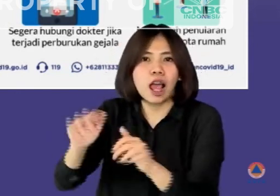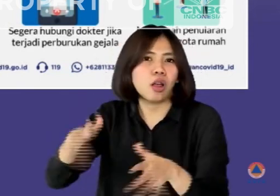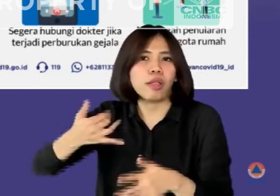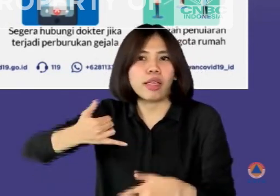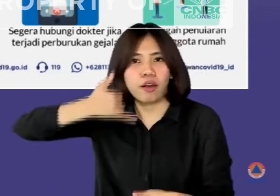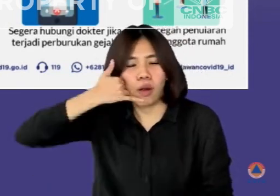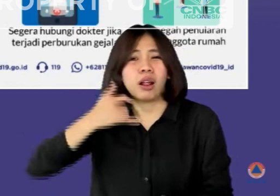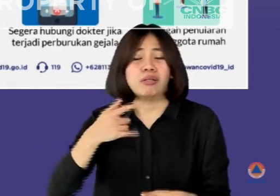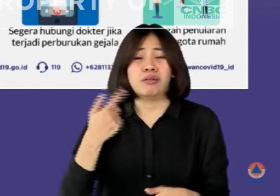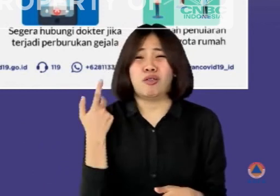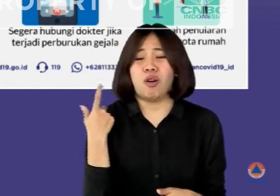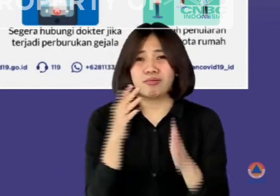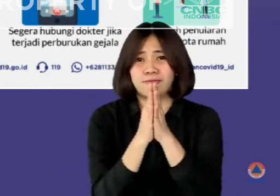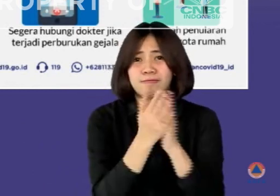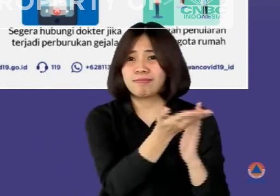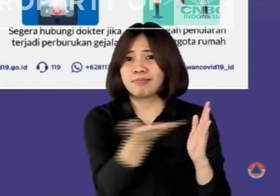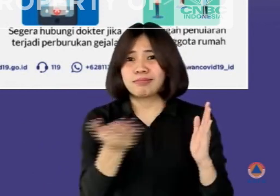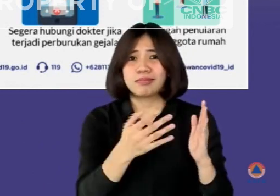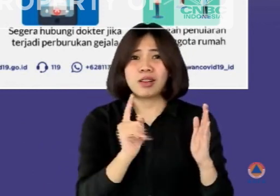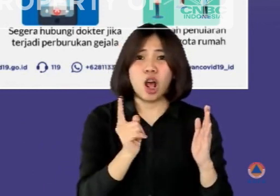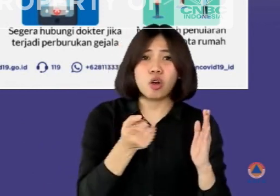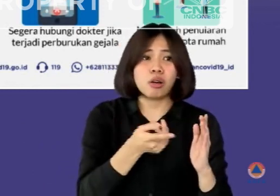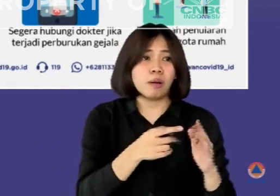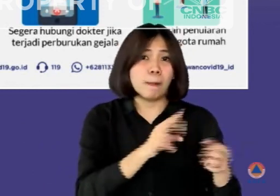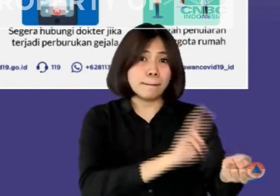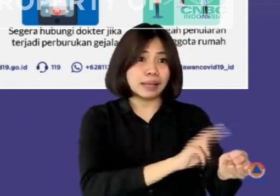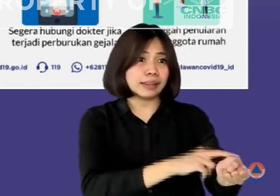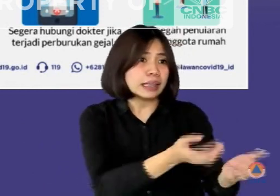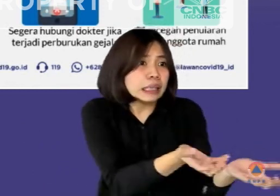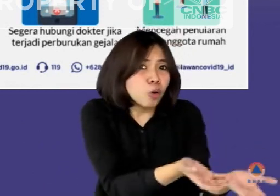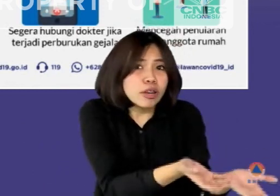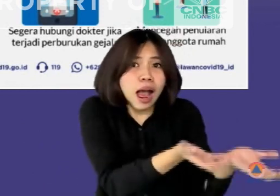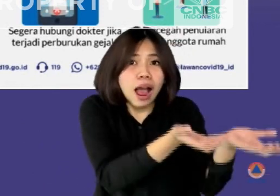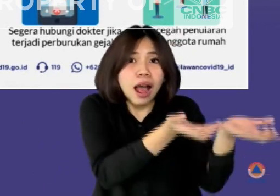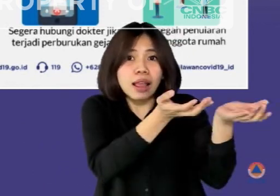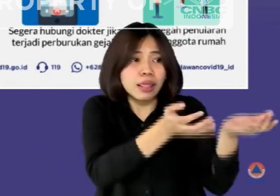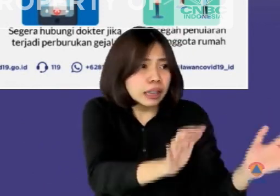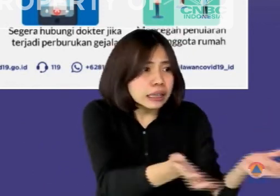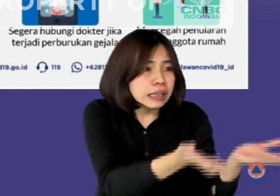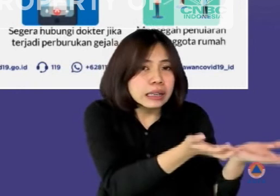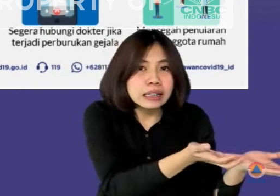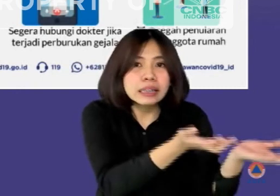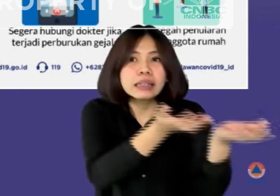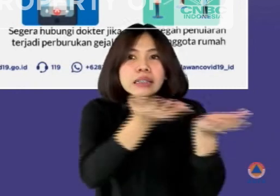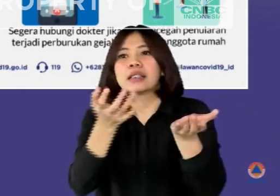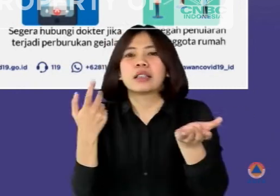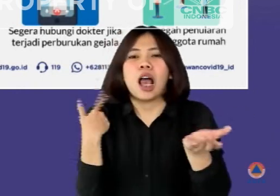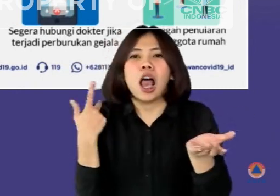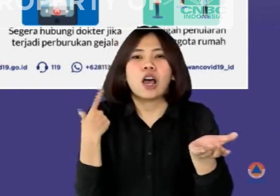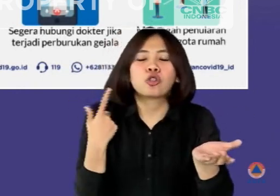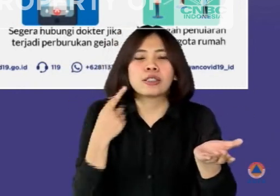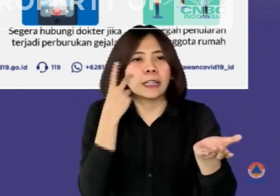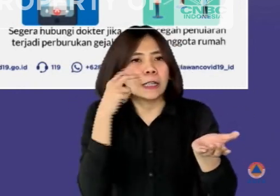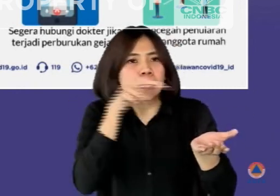Pastikan protokol kesehatan saat memobilisasi pasien ke puskesmas atau rumah sakit diterapkan secara